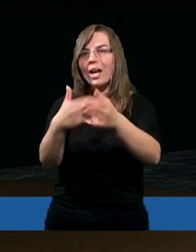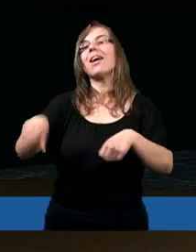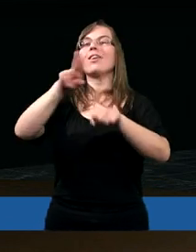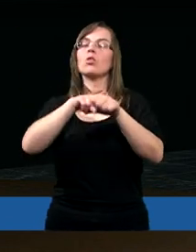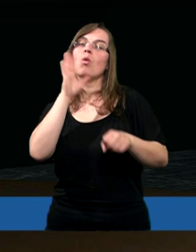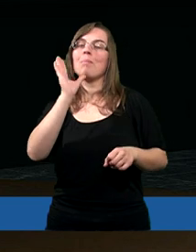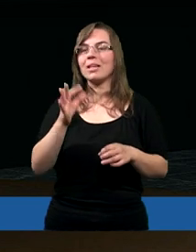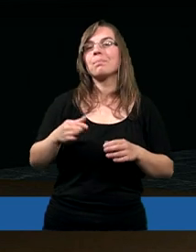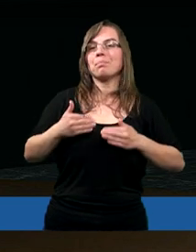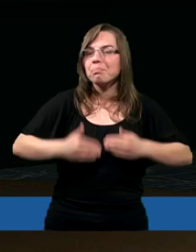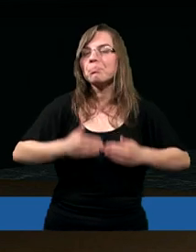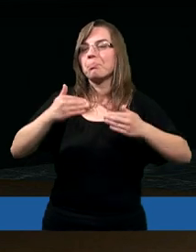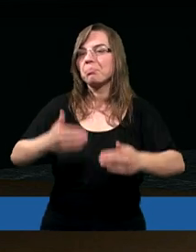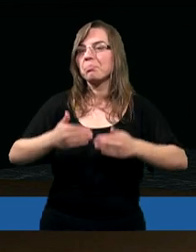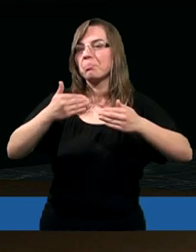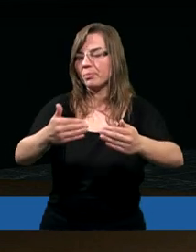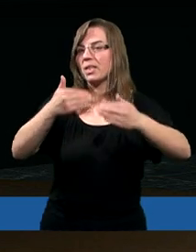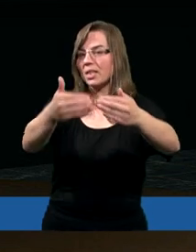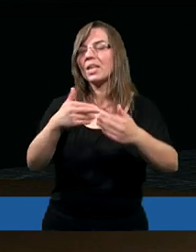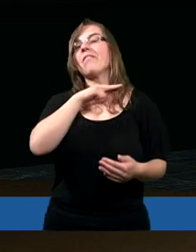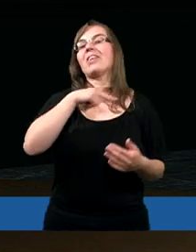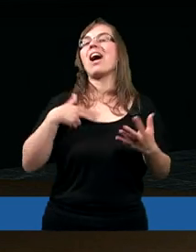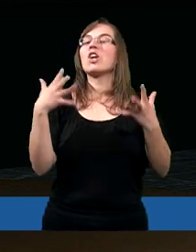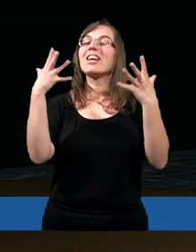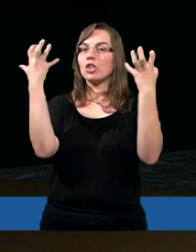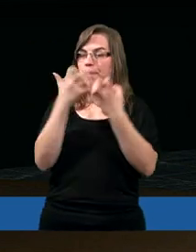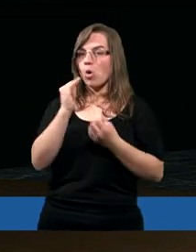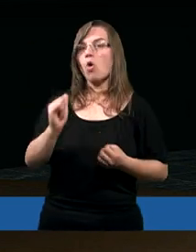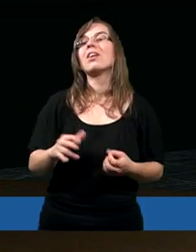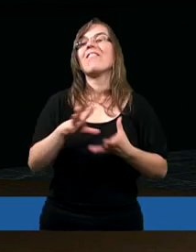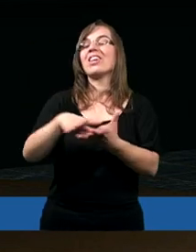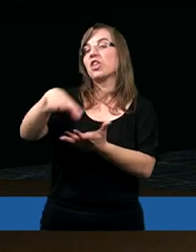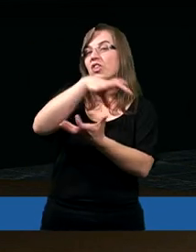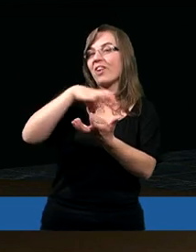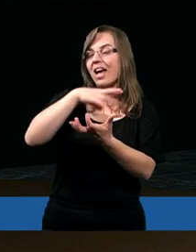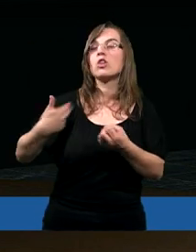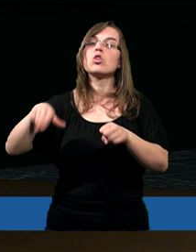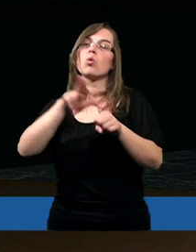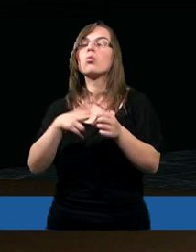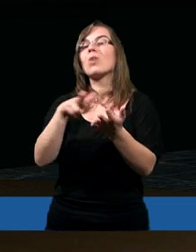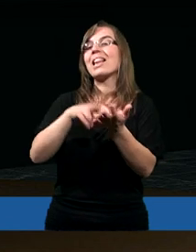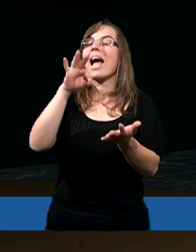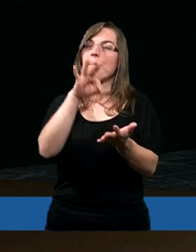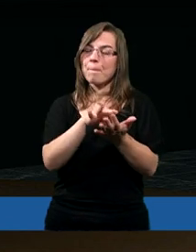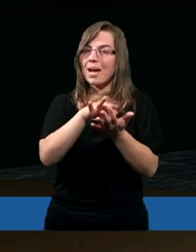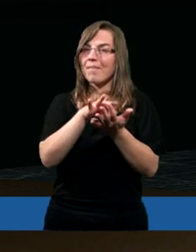którą się będziemy posuwać w czasie ciemności, w świecie, który na pewno